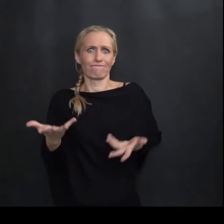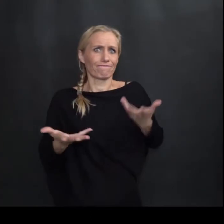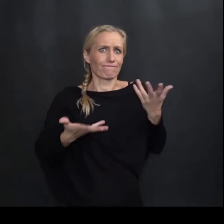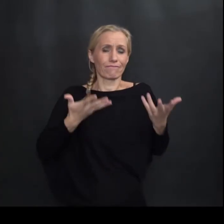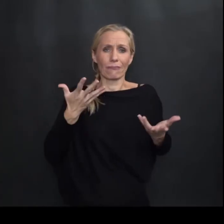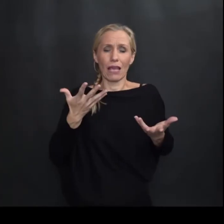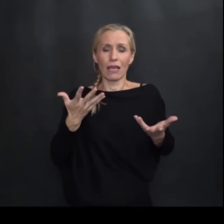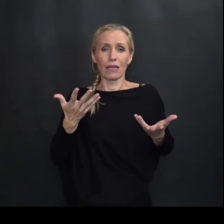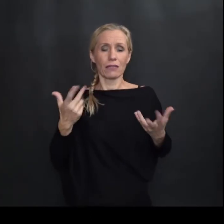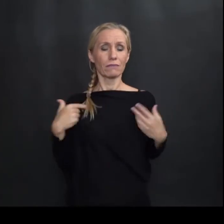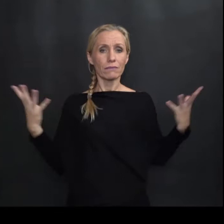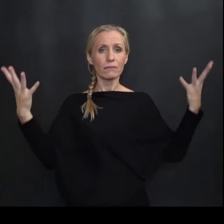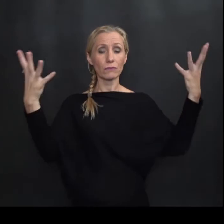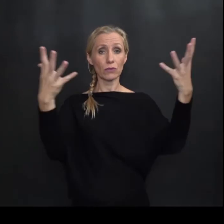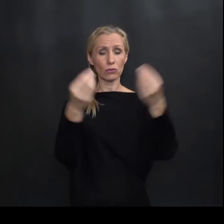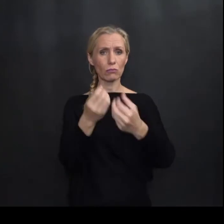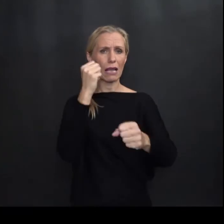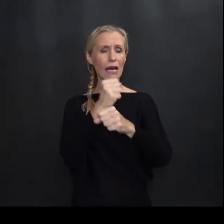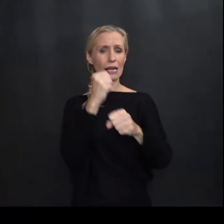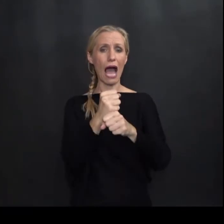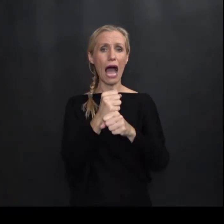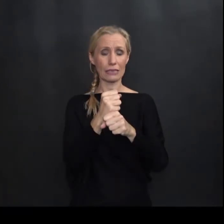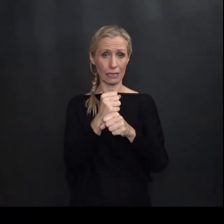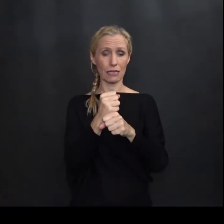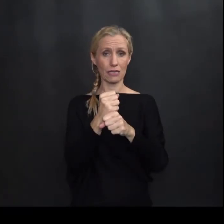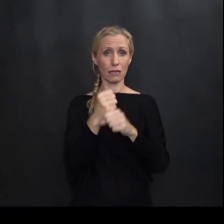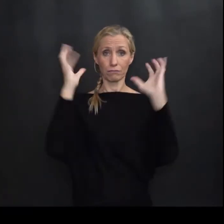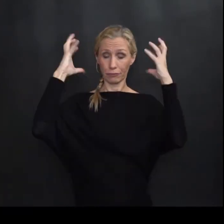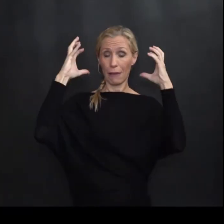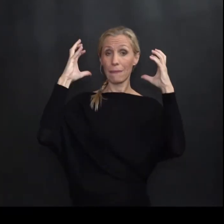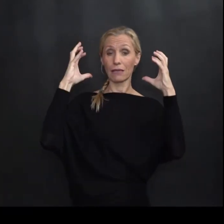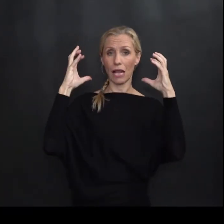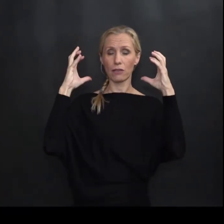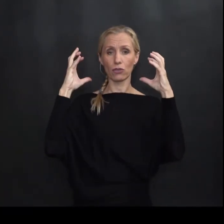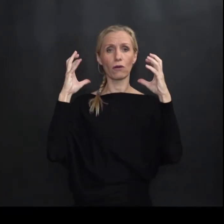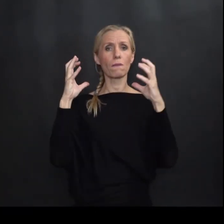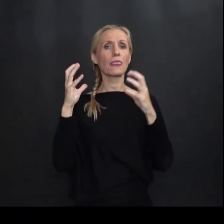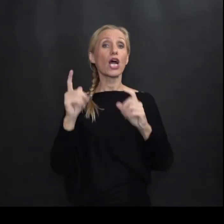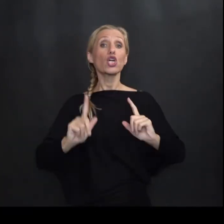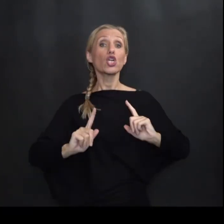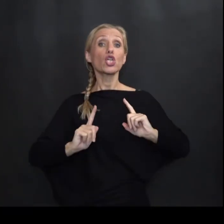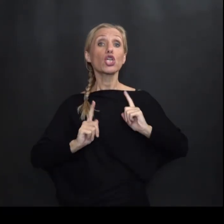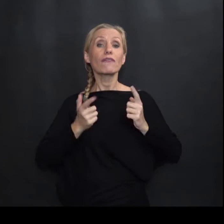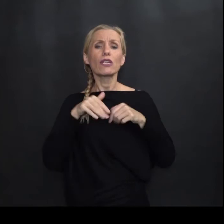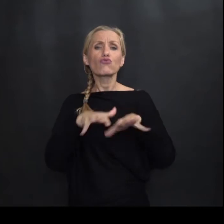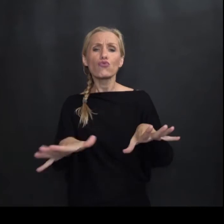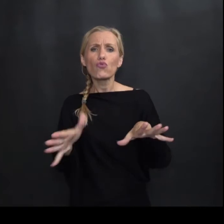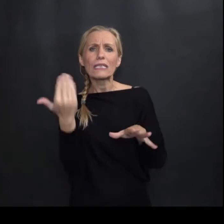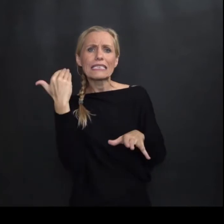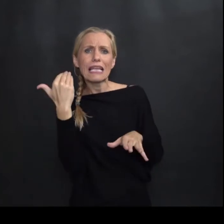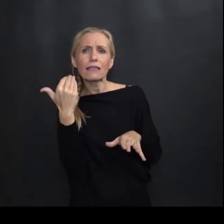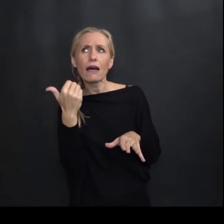tako dalje I onda smo Radijskim emisijama Doznali Od živućih tada ljudi Kake bi